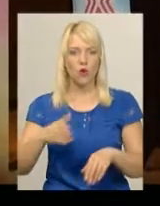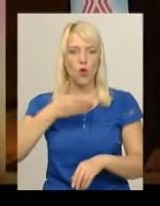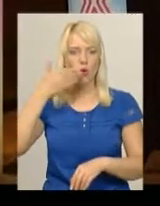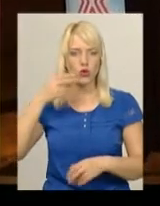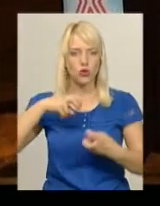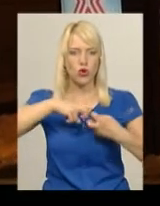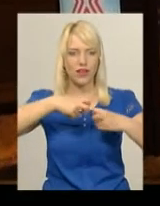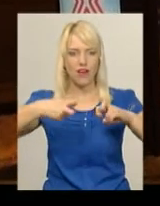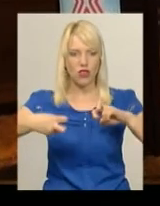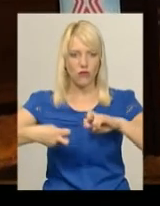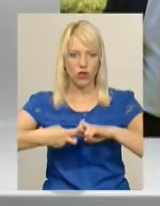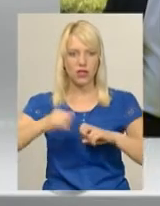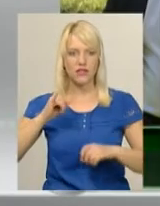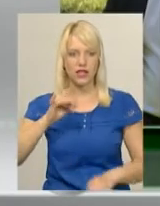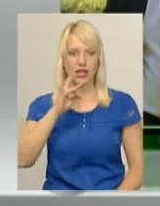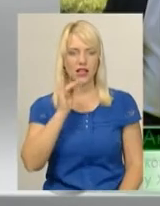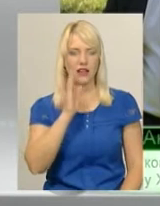Івано-Франківську та Рівному.